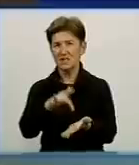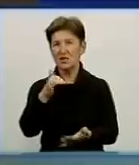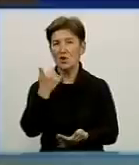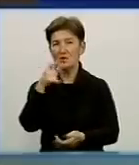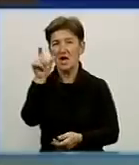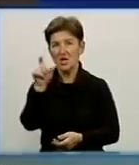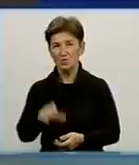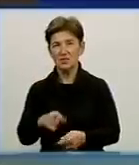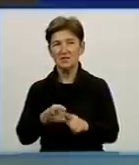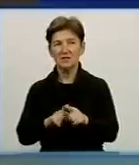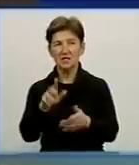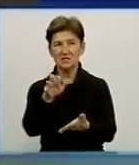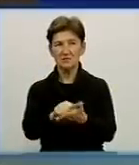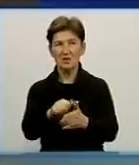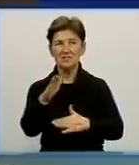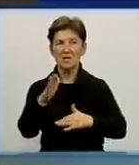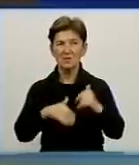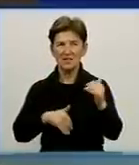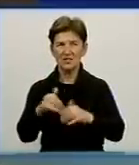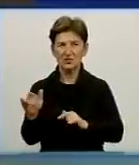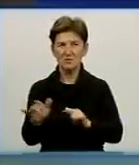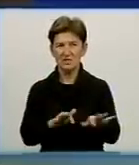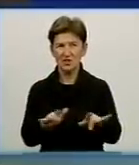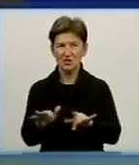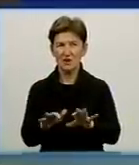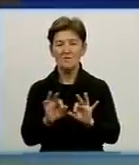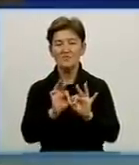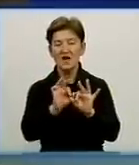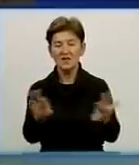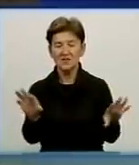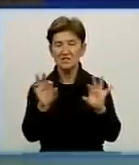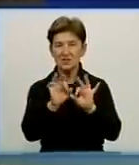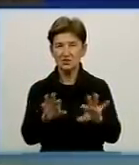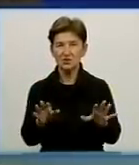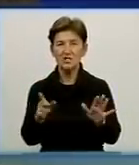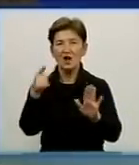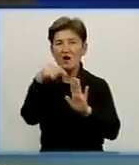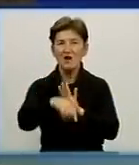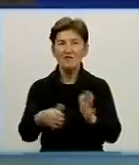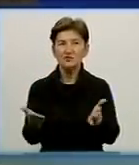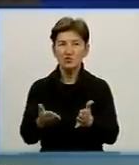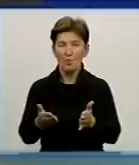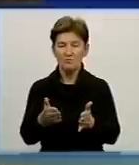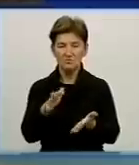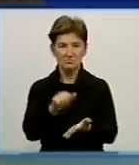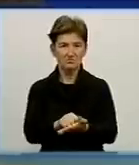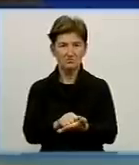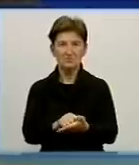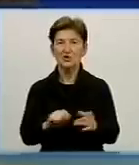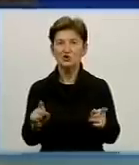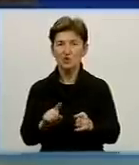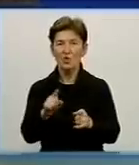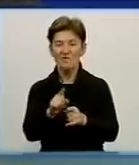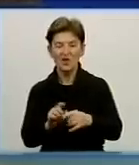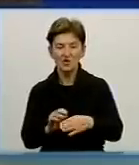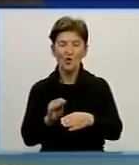який займається більше практичними діями. Розкажіть, чому саме полягає ваша робота все ж таки докладніше? Що ви додатково